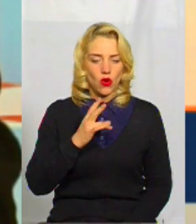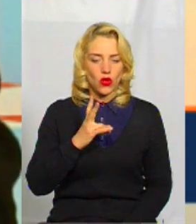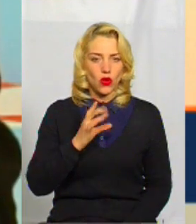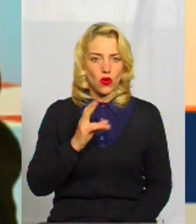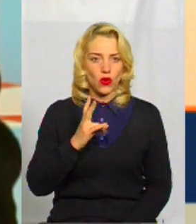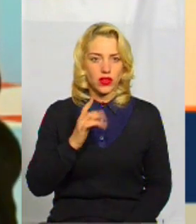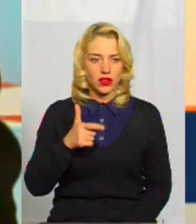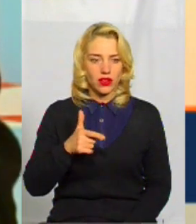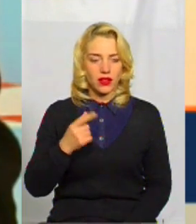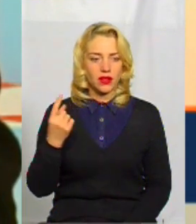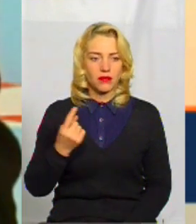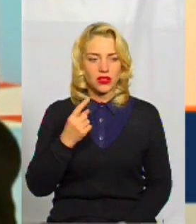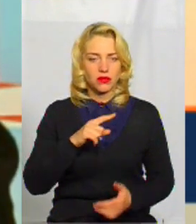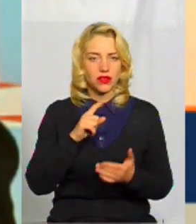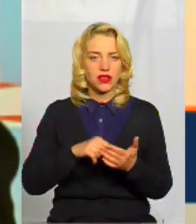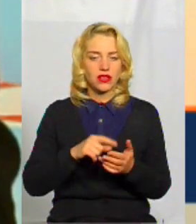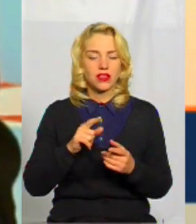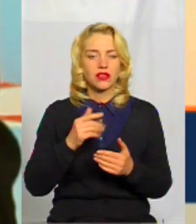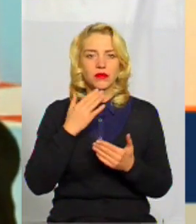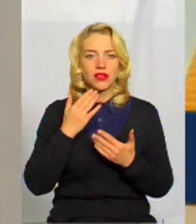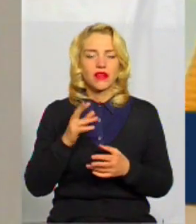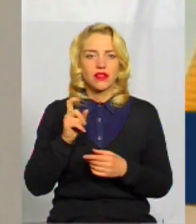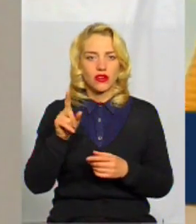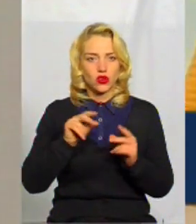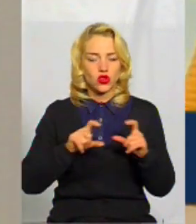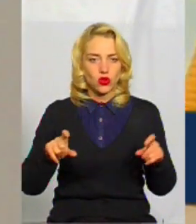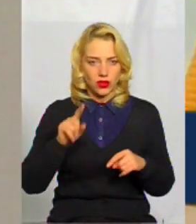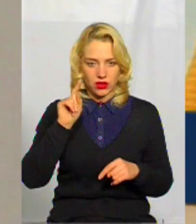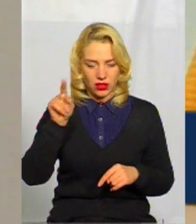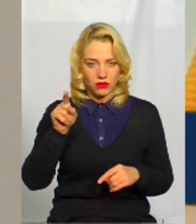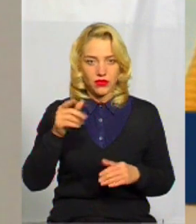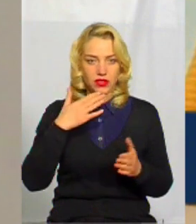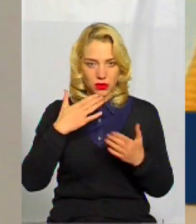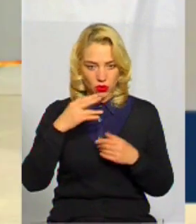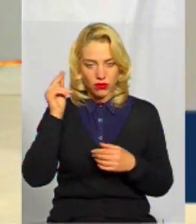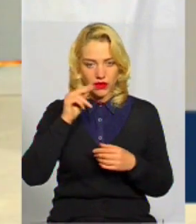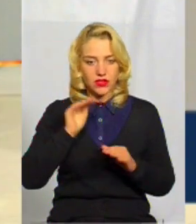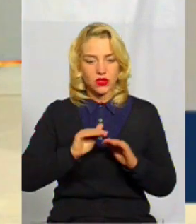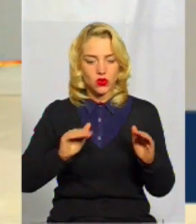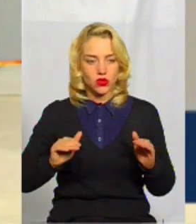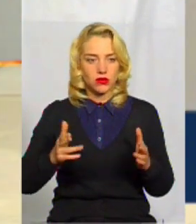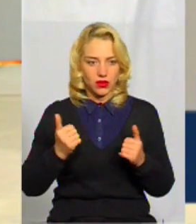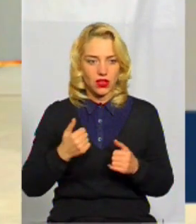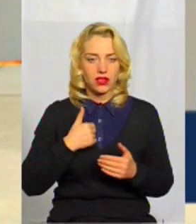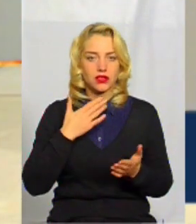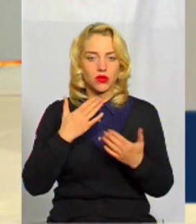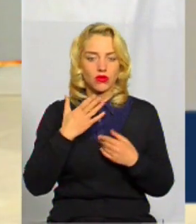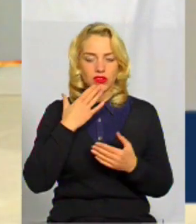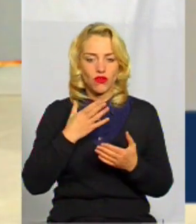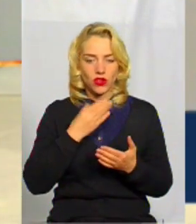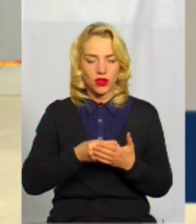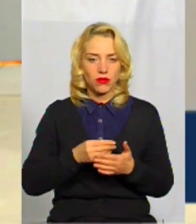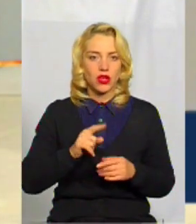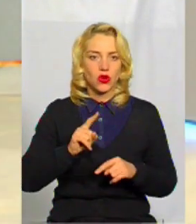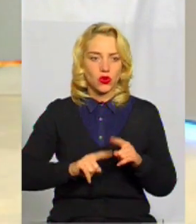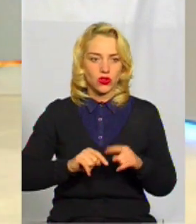він приїхав, саме перше питання в мене, яке виникло, як там школа? Ти спілкувався з учнями? Так, я спілкувався з своїми родичами. І вони